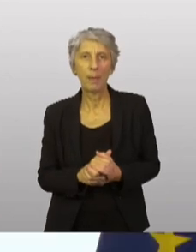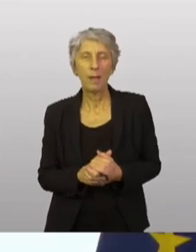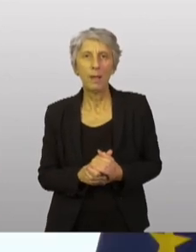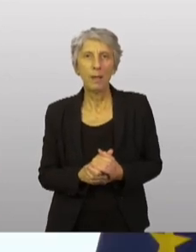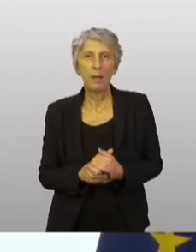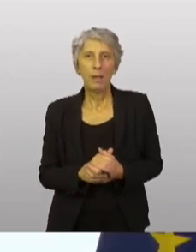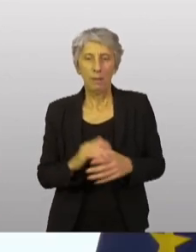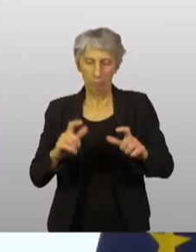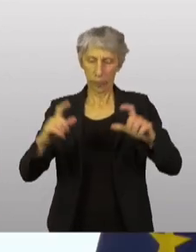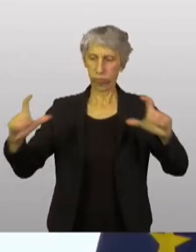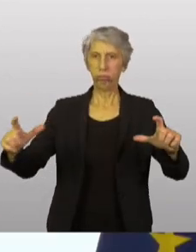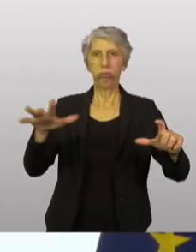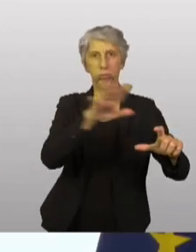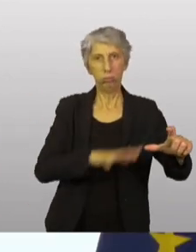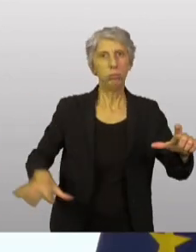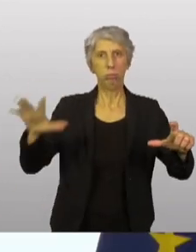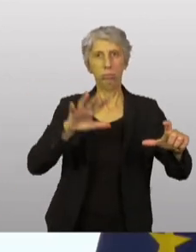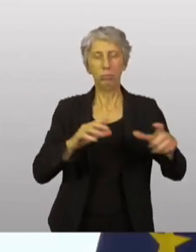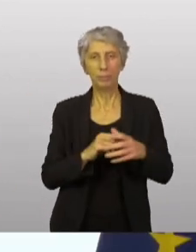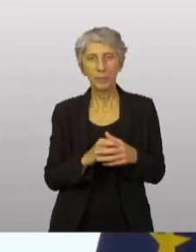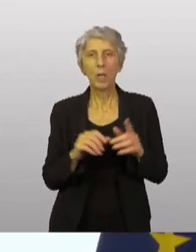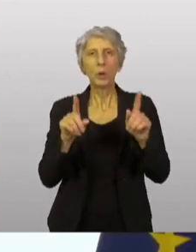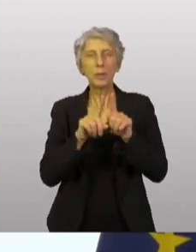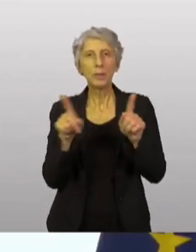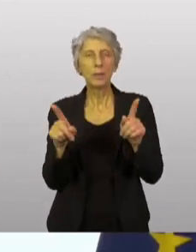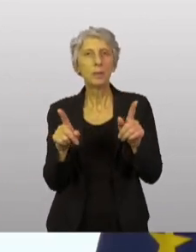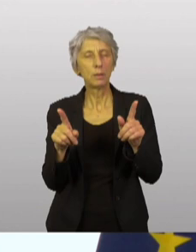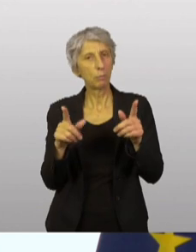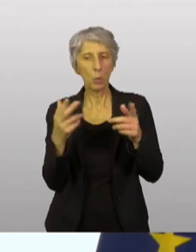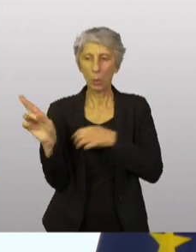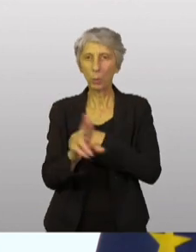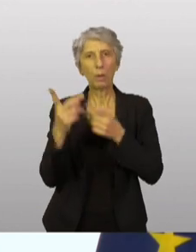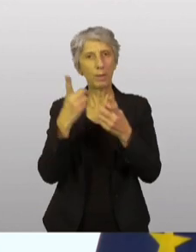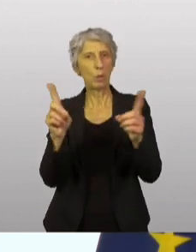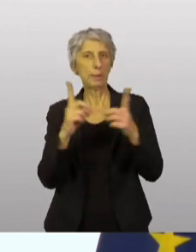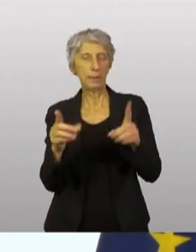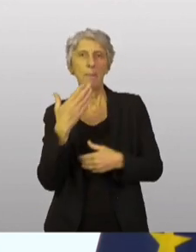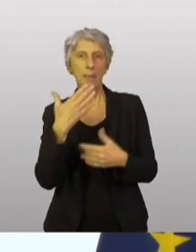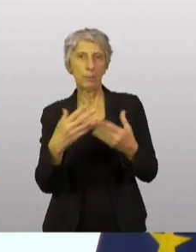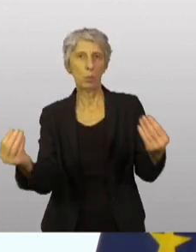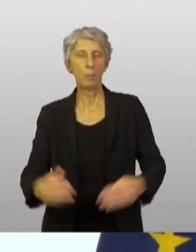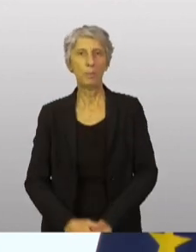et l'établissement d'une situation démocratique dans notre pays. Merci beaucoup.